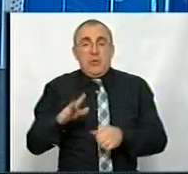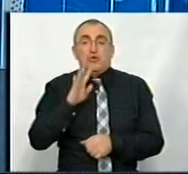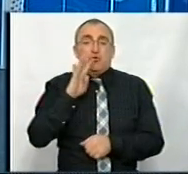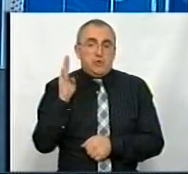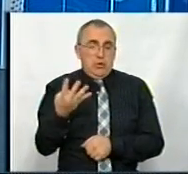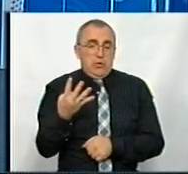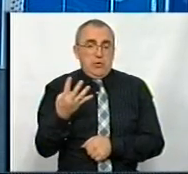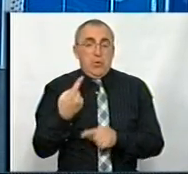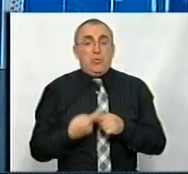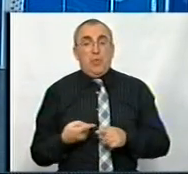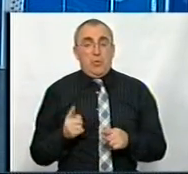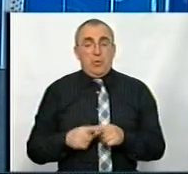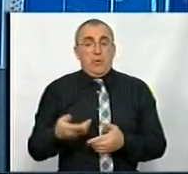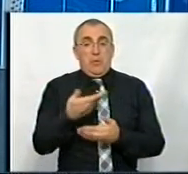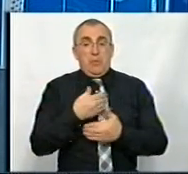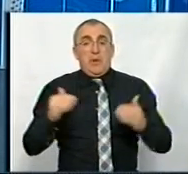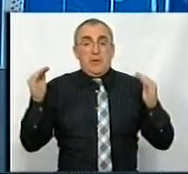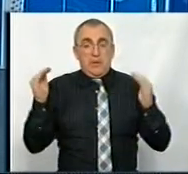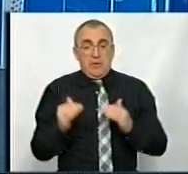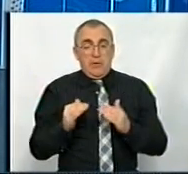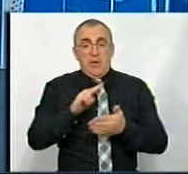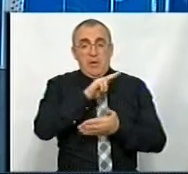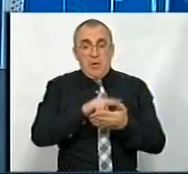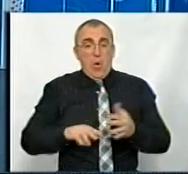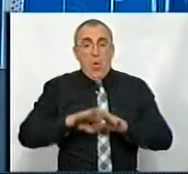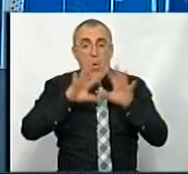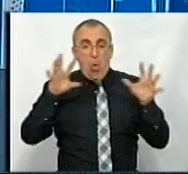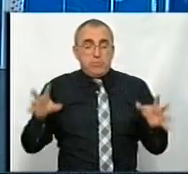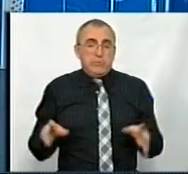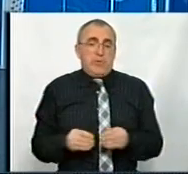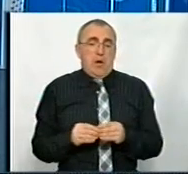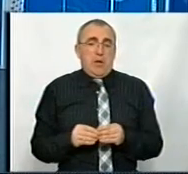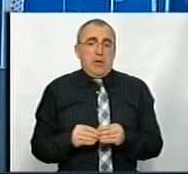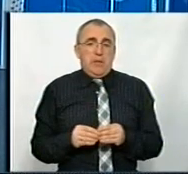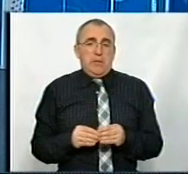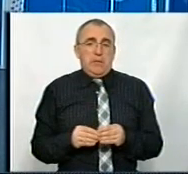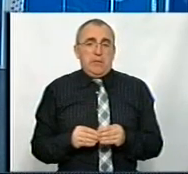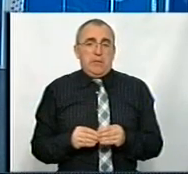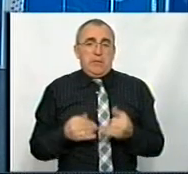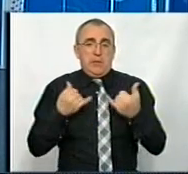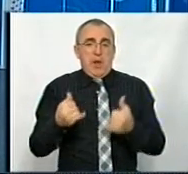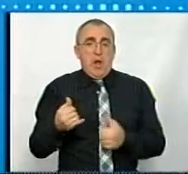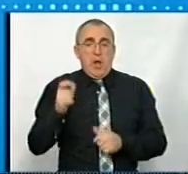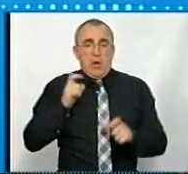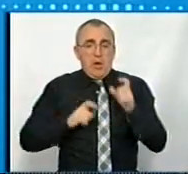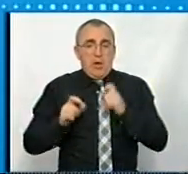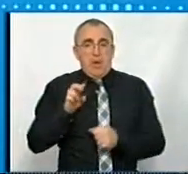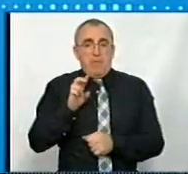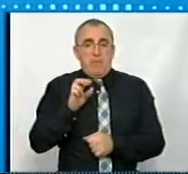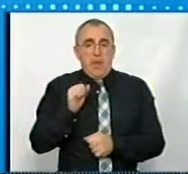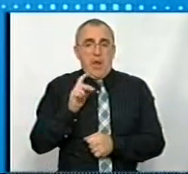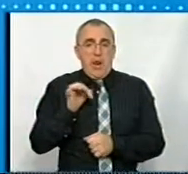роки. Тому і ми зменшимо зараз ліцензований обсяг для студентів бакалаврата,